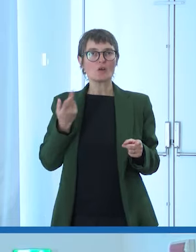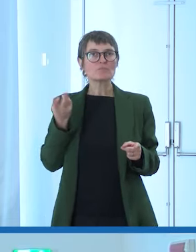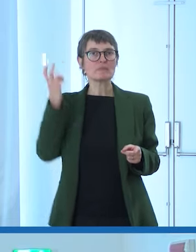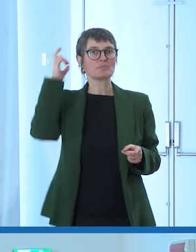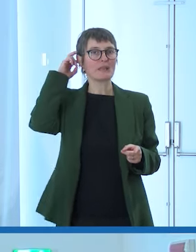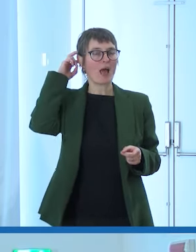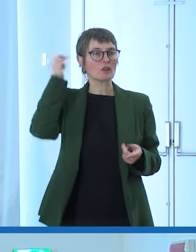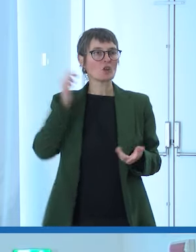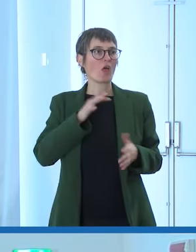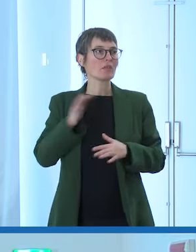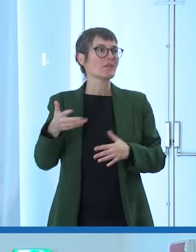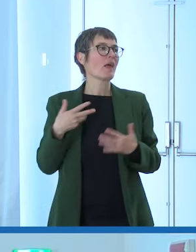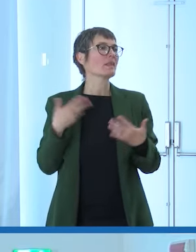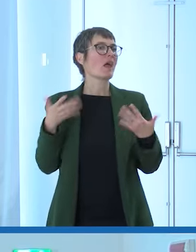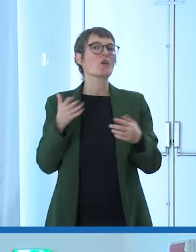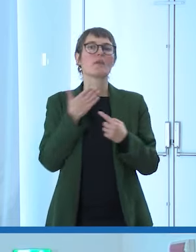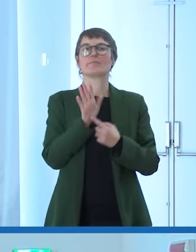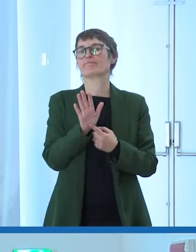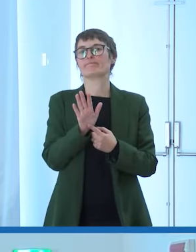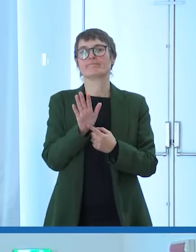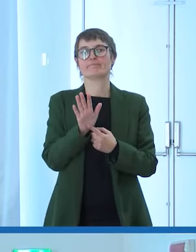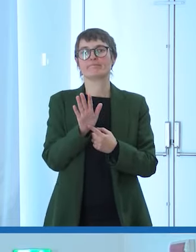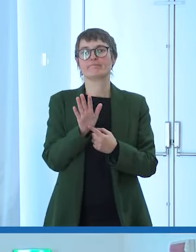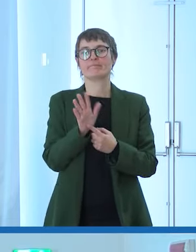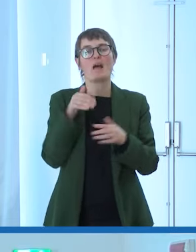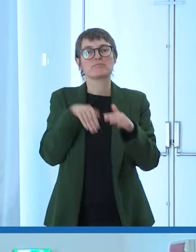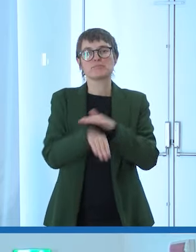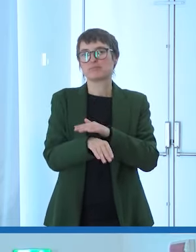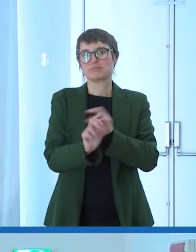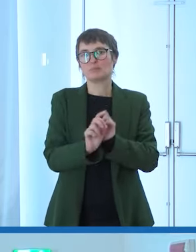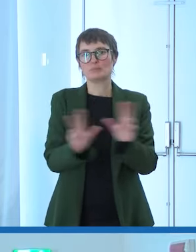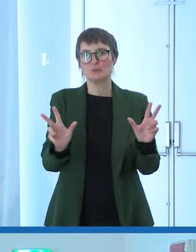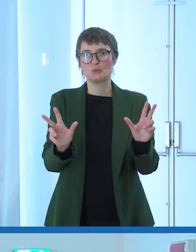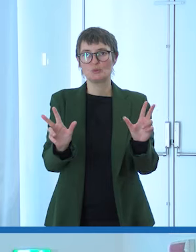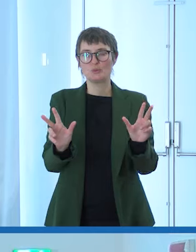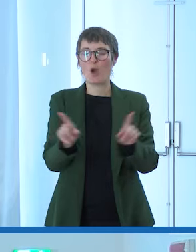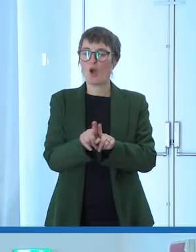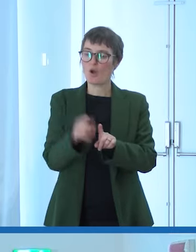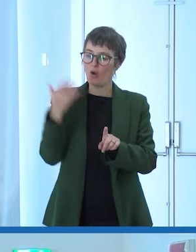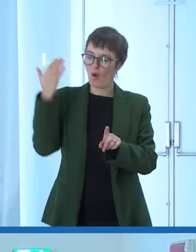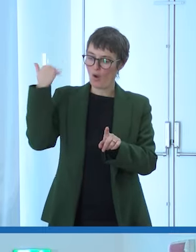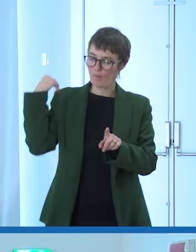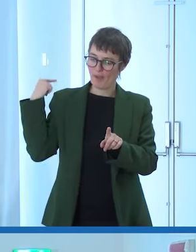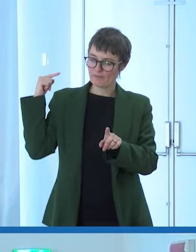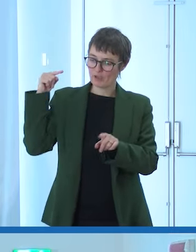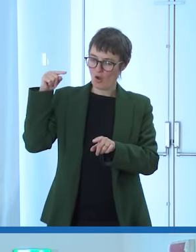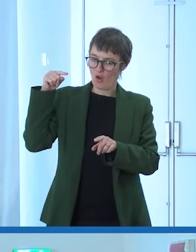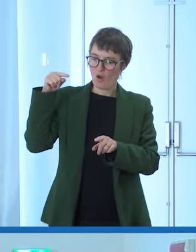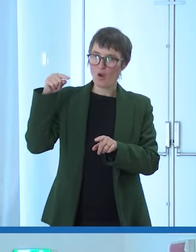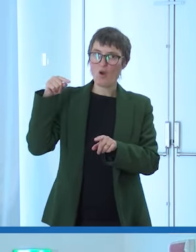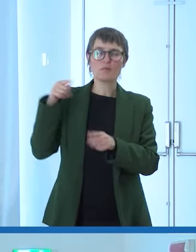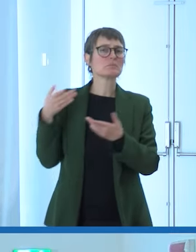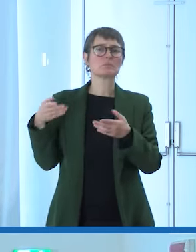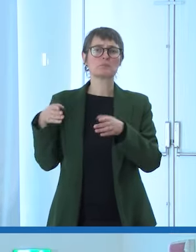essere la chiusura di un processo cioè per dire di esibire